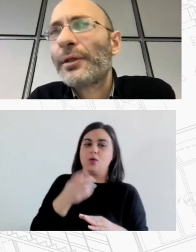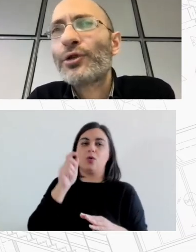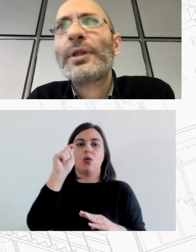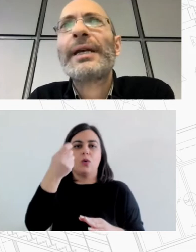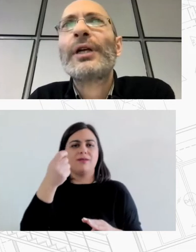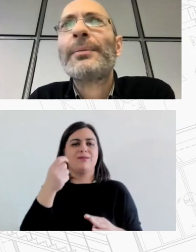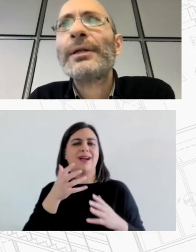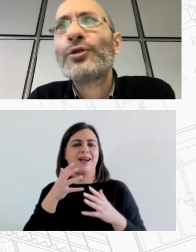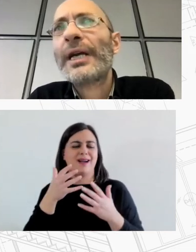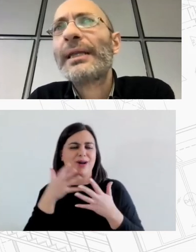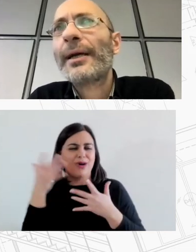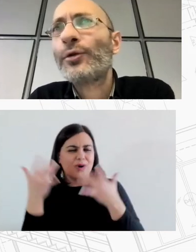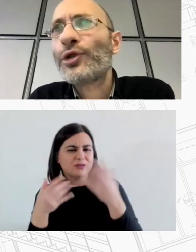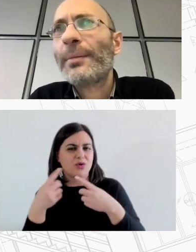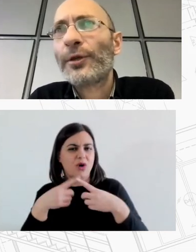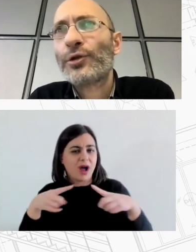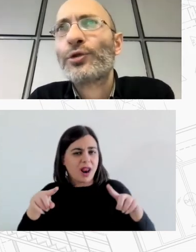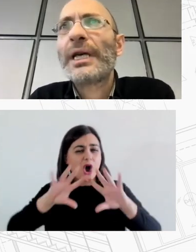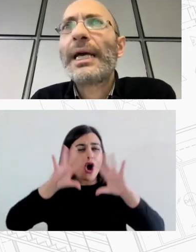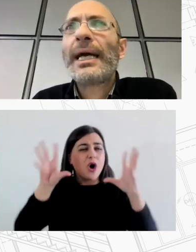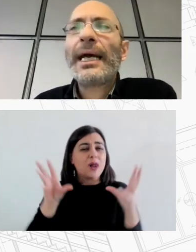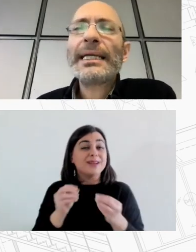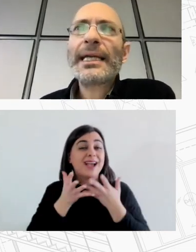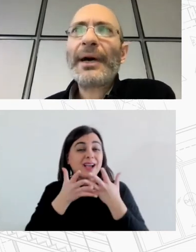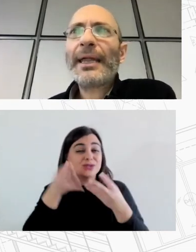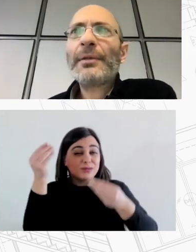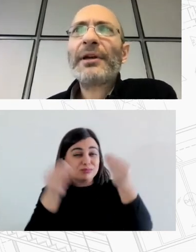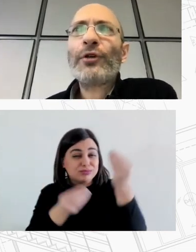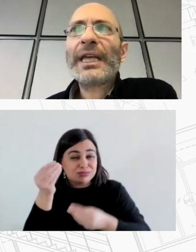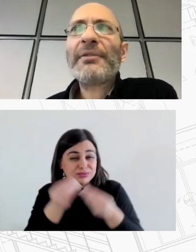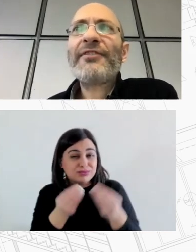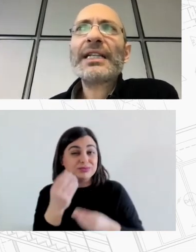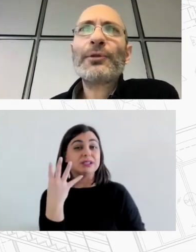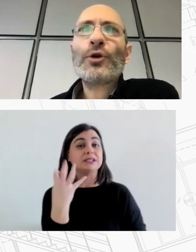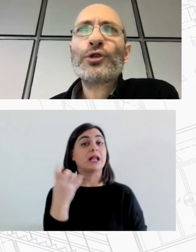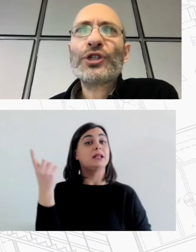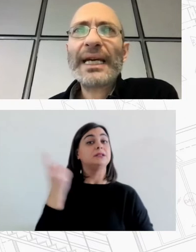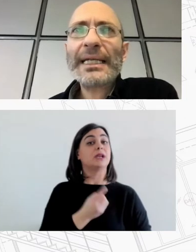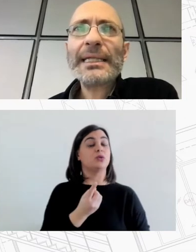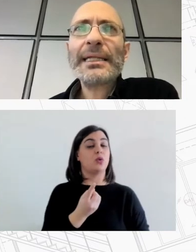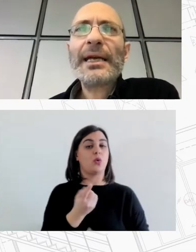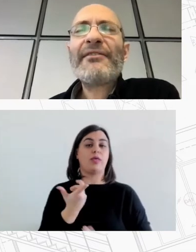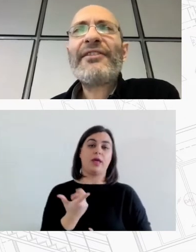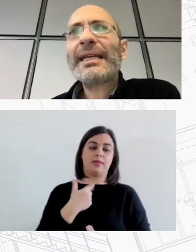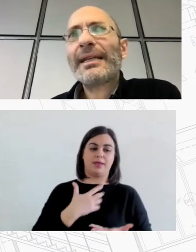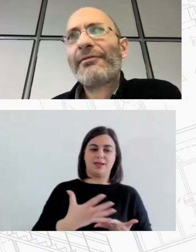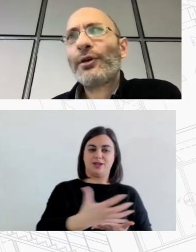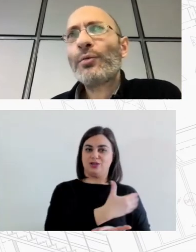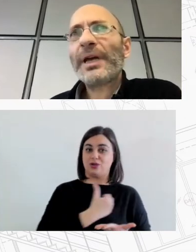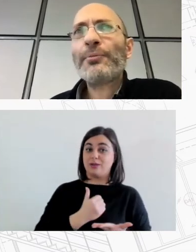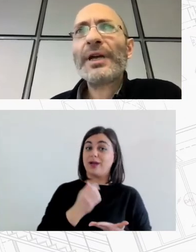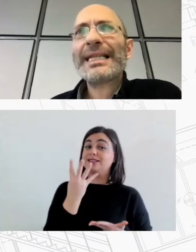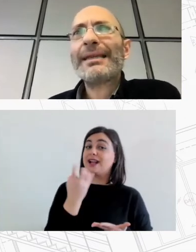το ιδόση του δανείου και λοιπά το 40% του ισοδήματός τους Έτσι για παράδειγμα οι υπερβολικοί επιφάρυνση από το κόστος στέγασης φαίνεται να